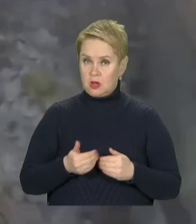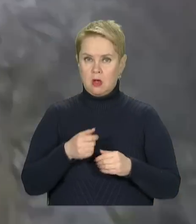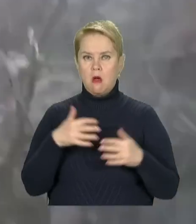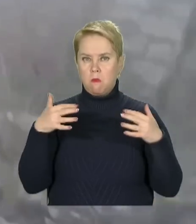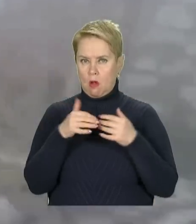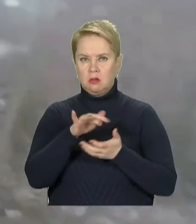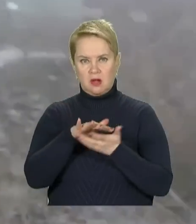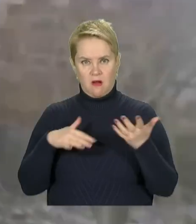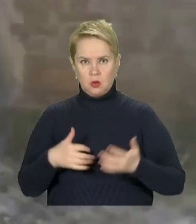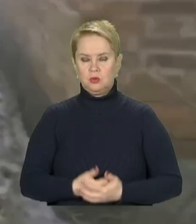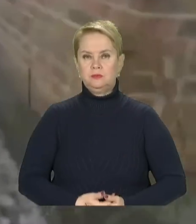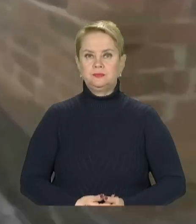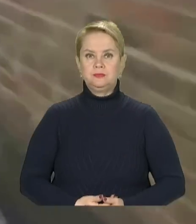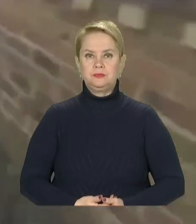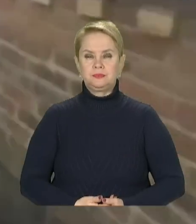Бої тривають.